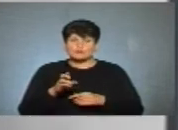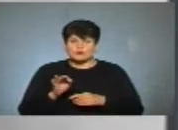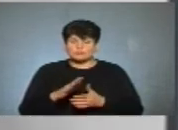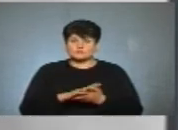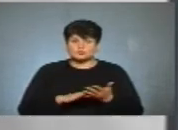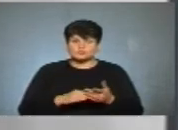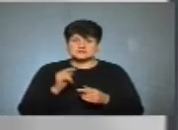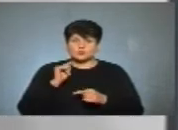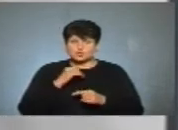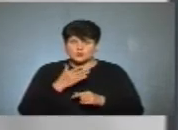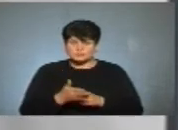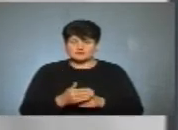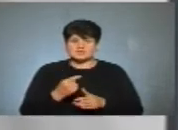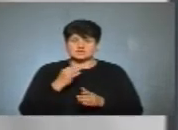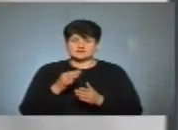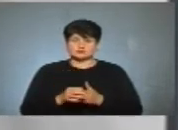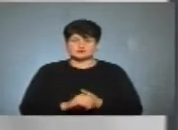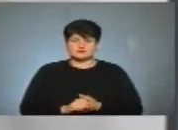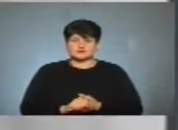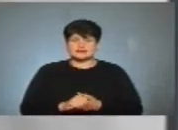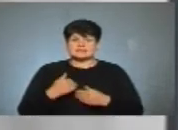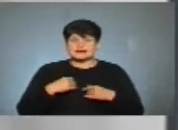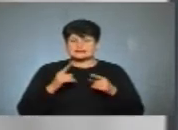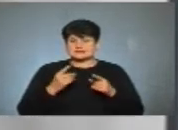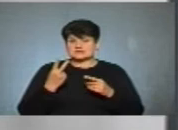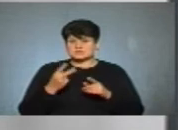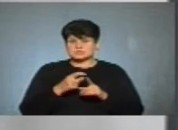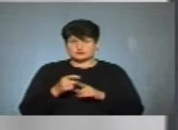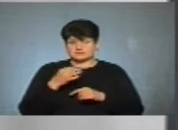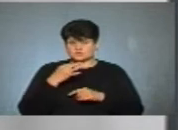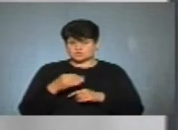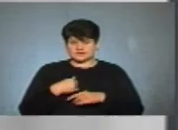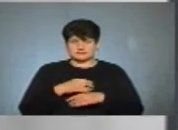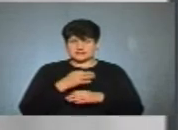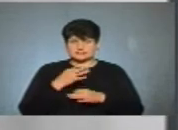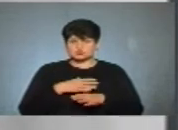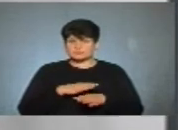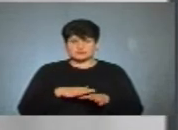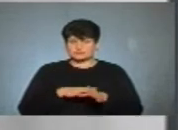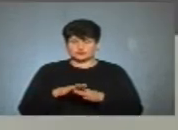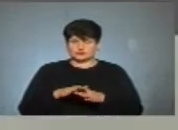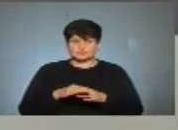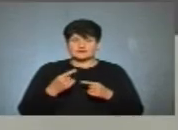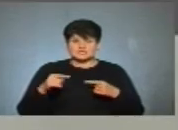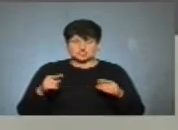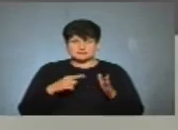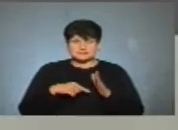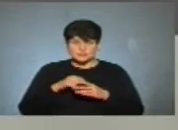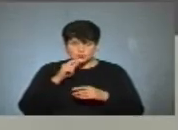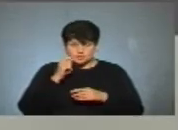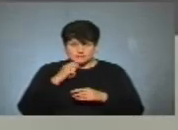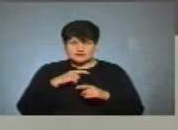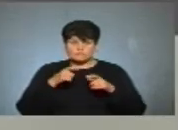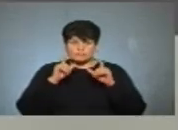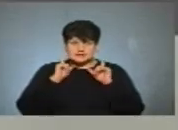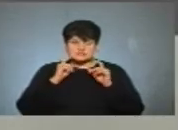продовжуємо з економікою. Ваше відповідь? Я тільки два слова просто скажу, що я б не сказала, що ми не дотримаємося, тому що в інших містах України в